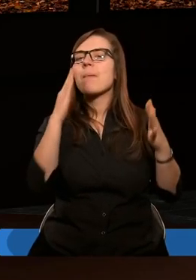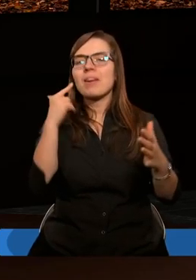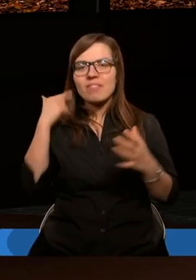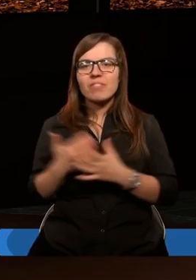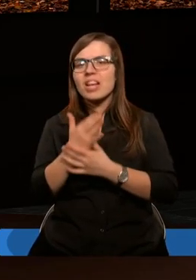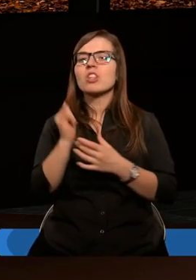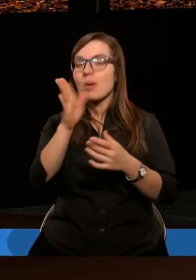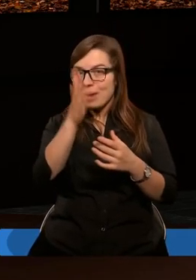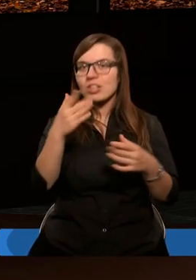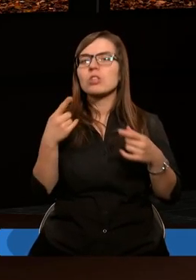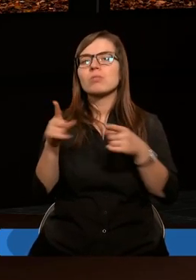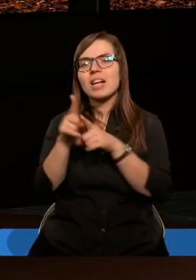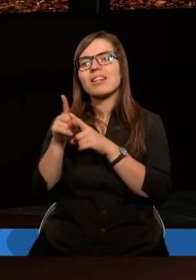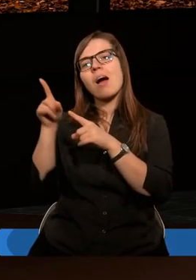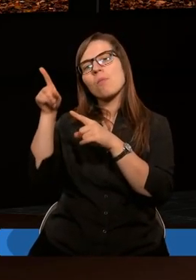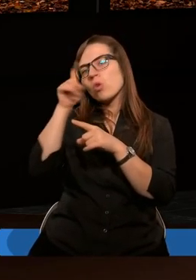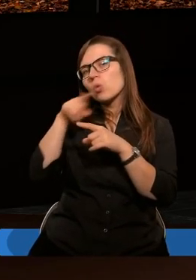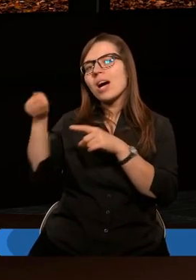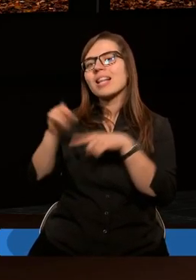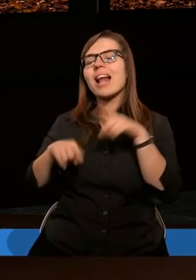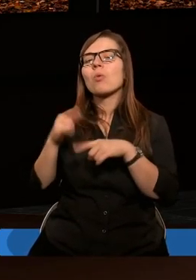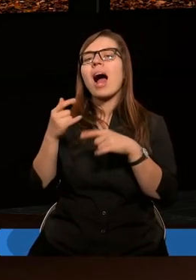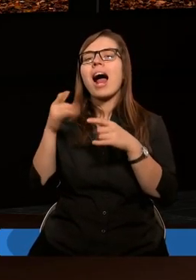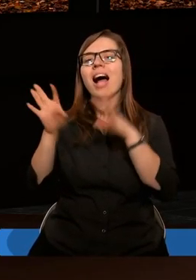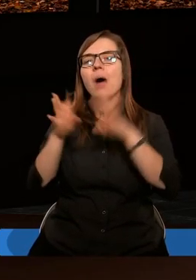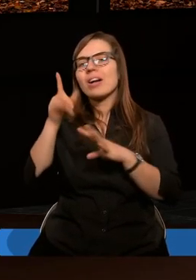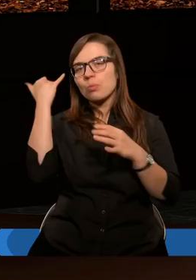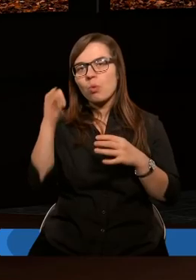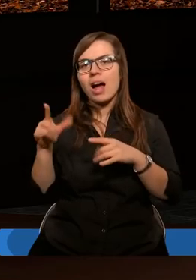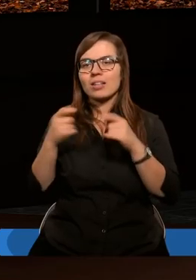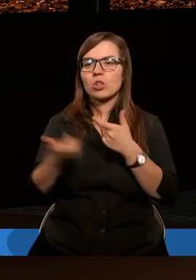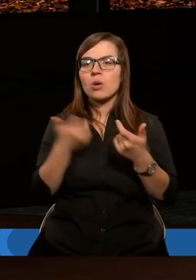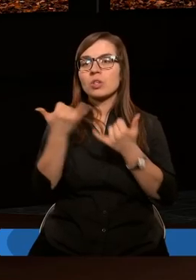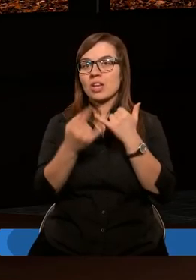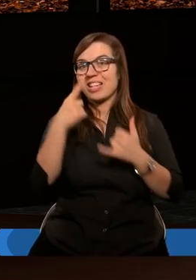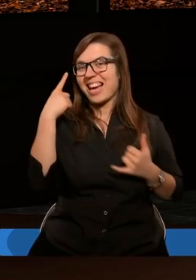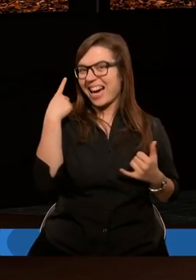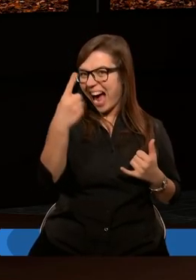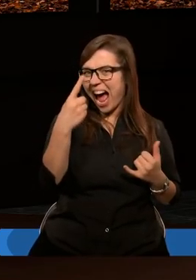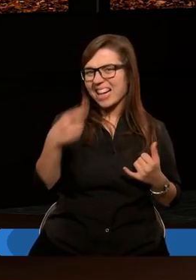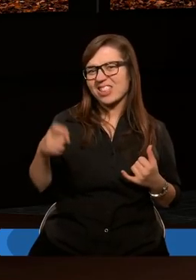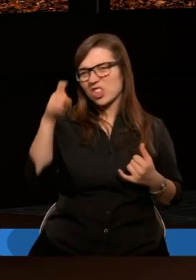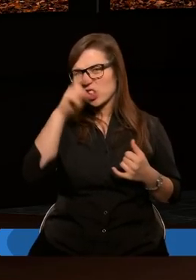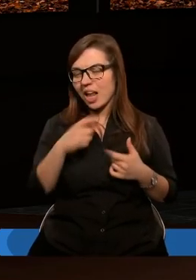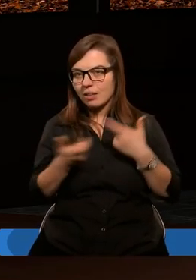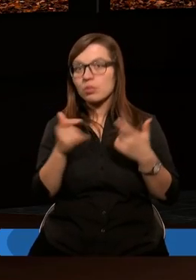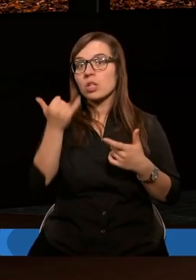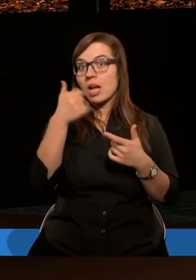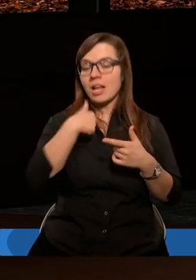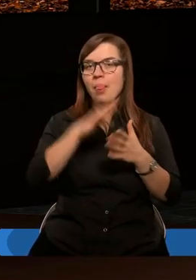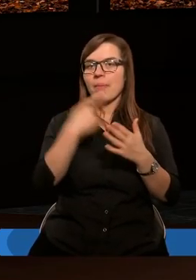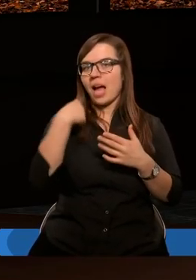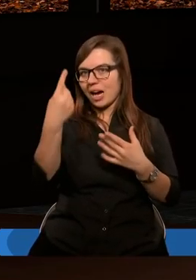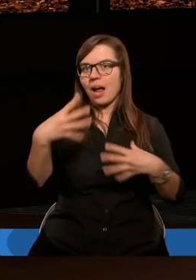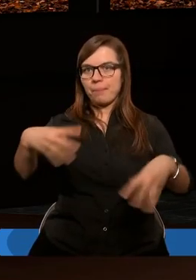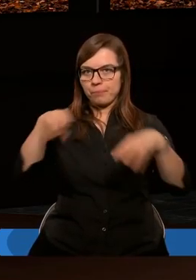jeśli powtórzysz te błędy naturalnej gałęzi. Także to, że właśnie raz przyjąłeś Chrystusa wcale